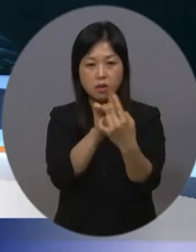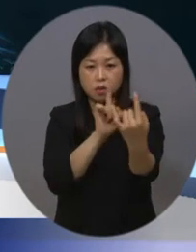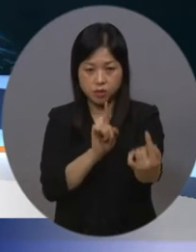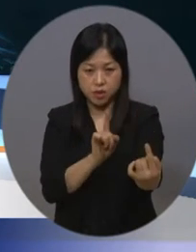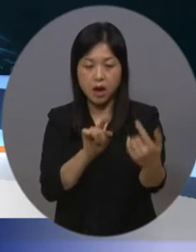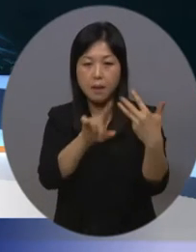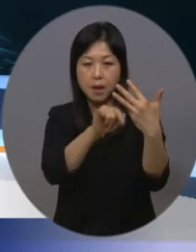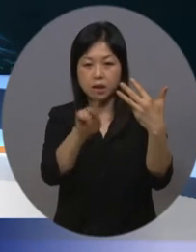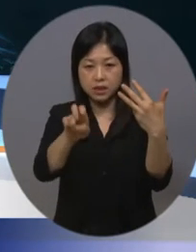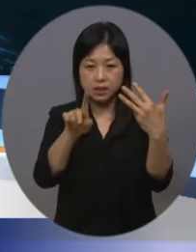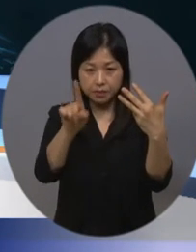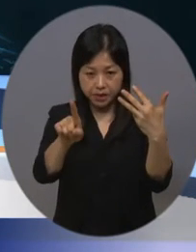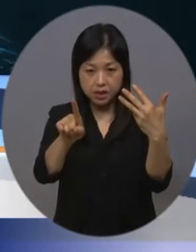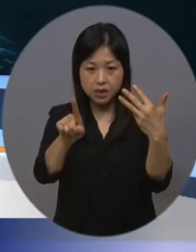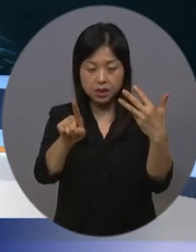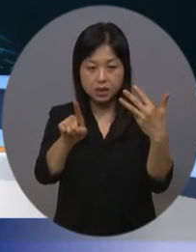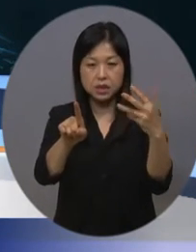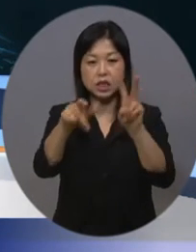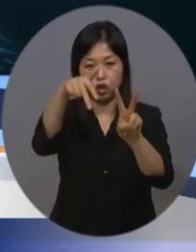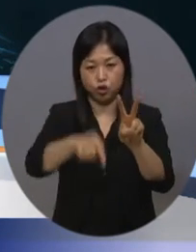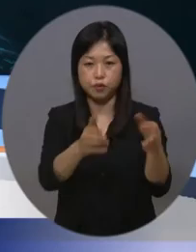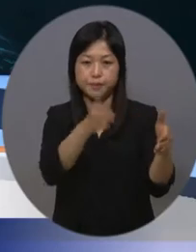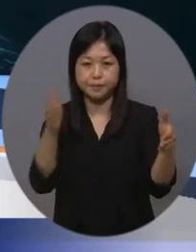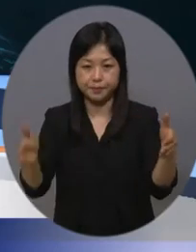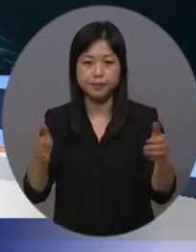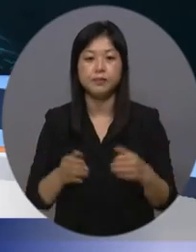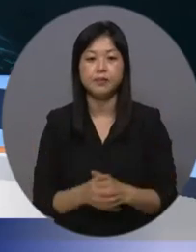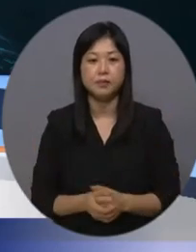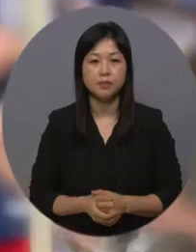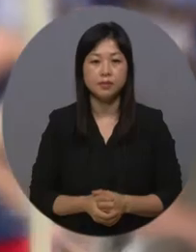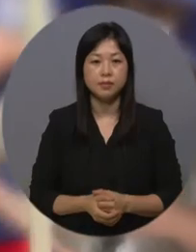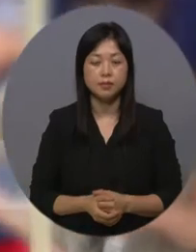8월 22일까지 2주간 연장됩니다.